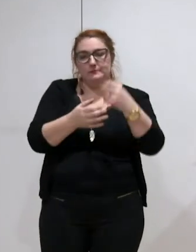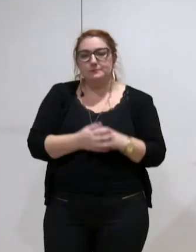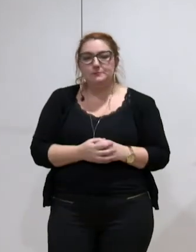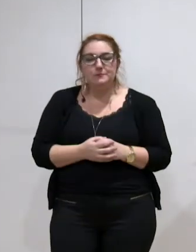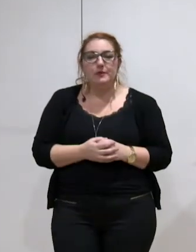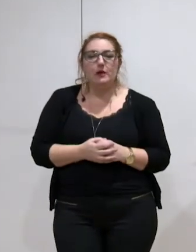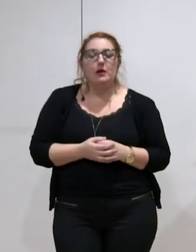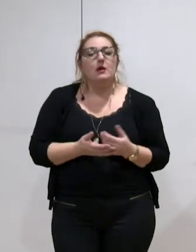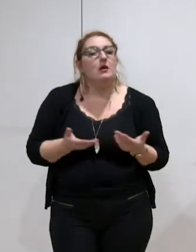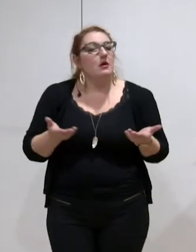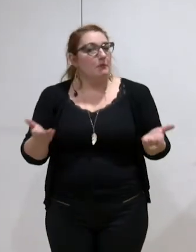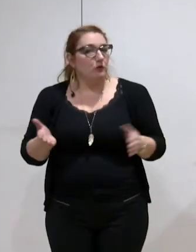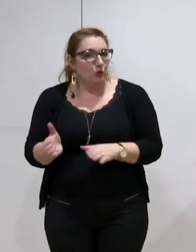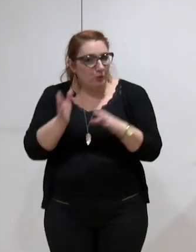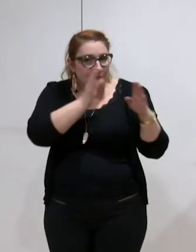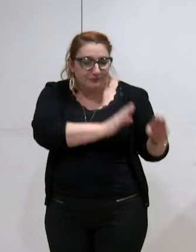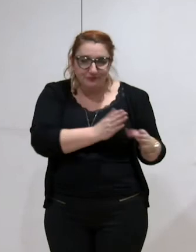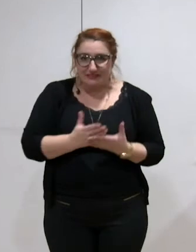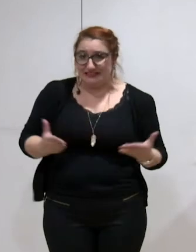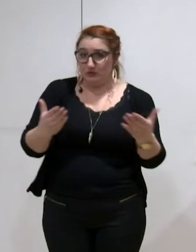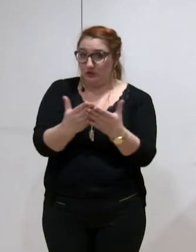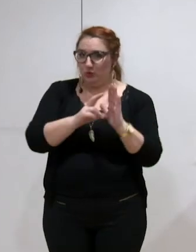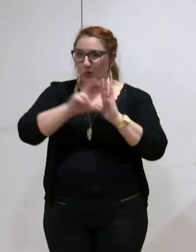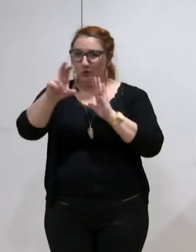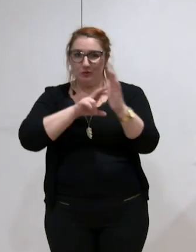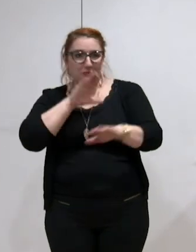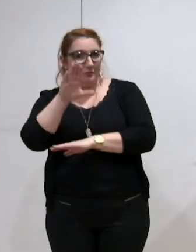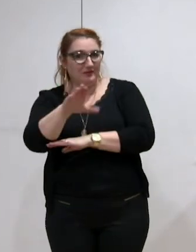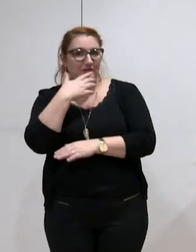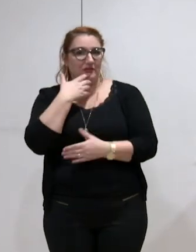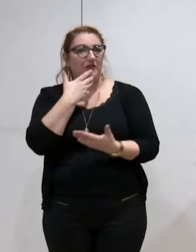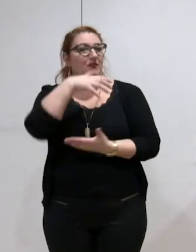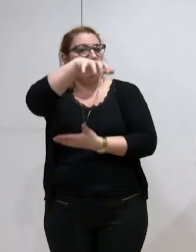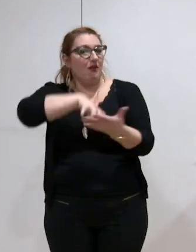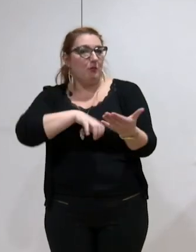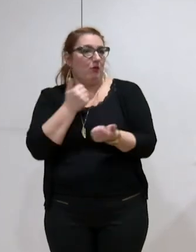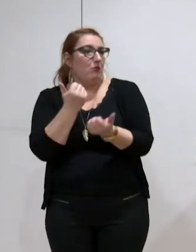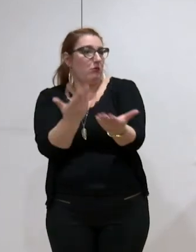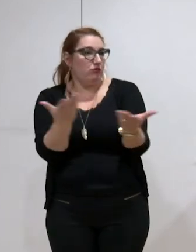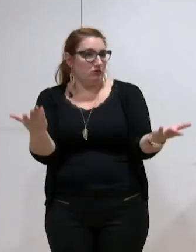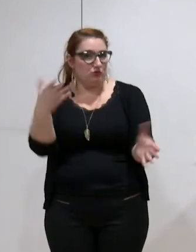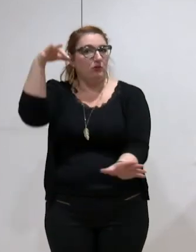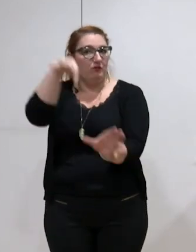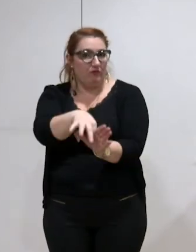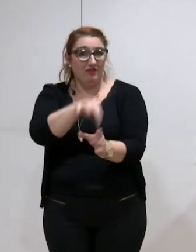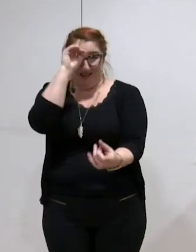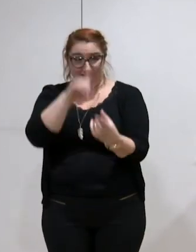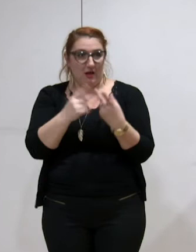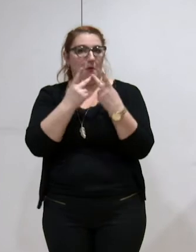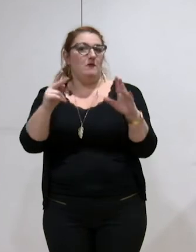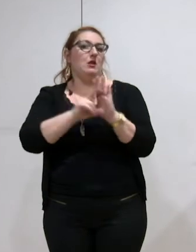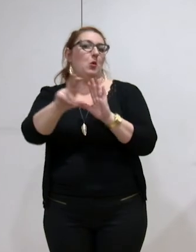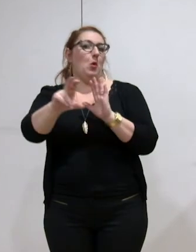Grenoble, et donc le vote du rapport qui vous est soumis aujourd'hui concernant la ville de Grenoble,